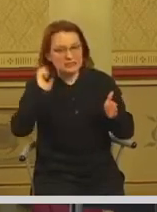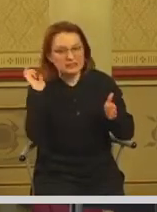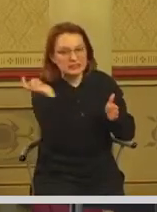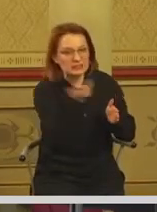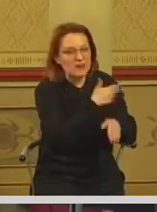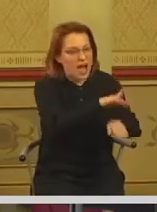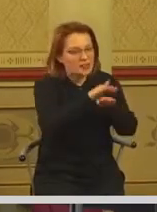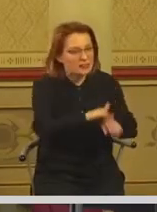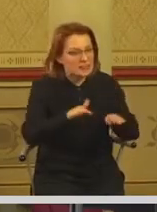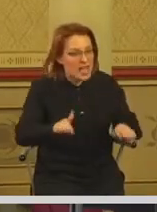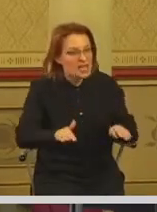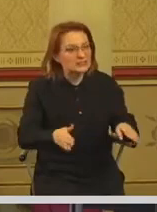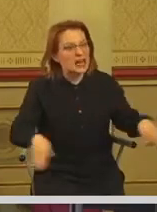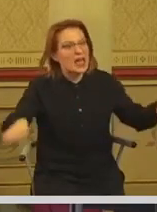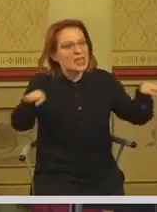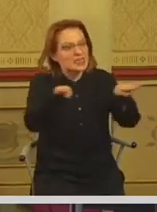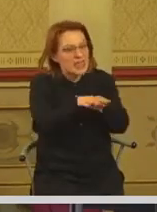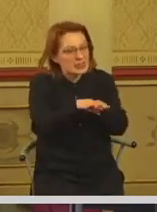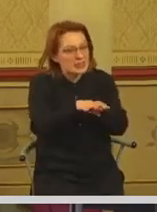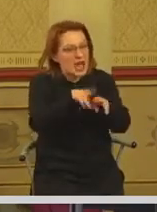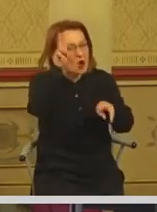djeci predškolske dobi.